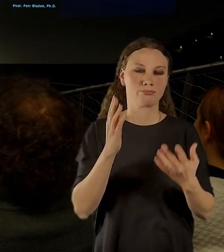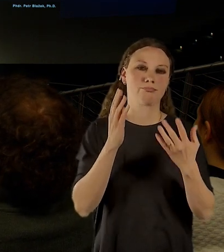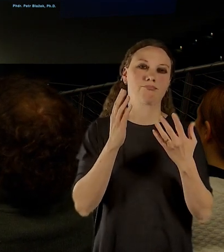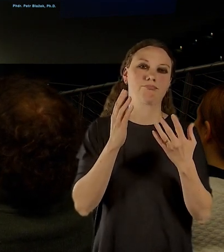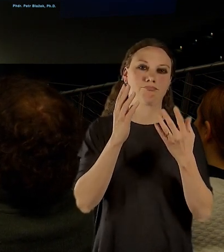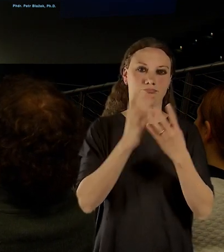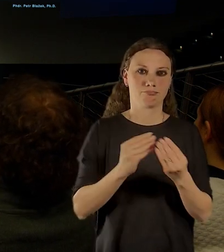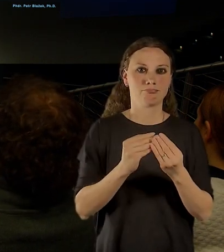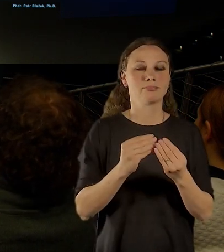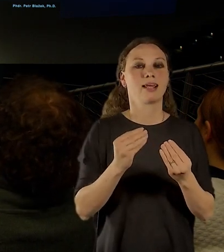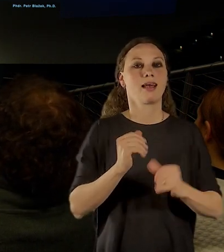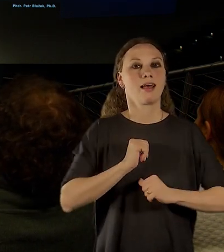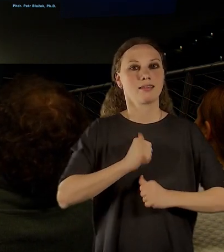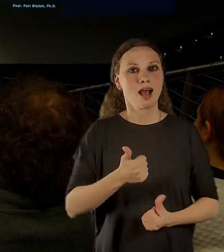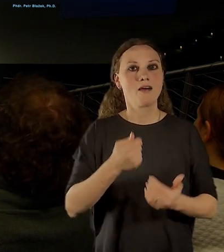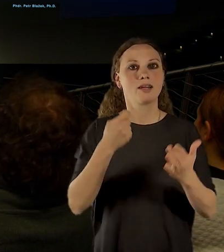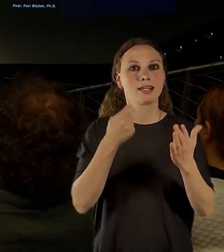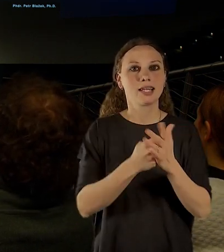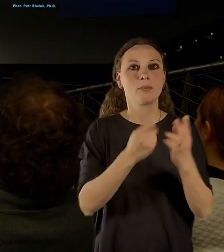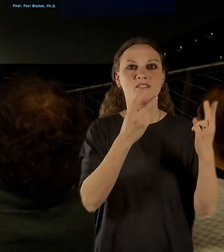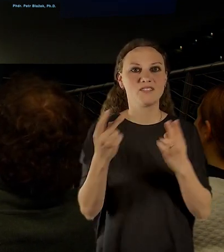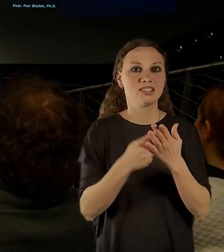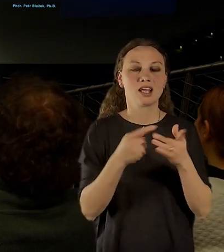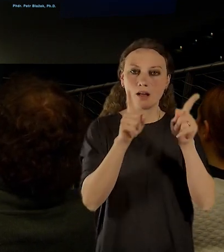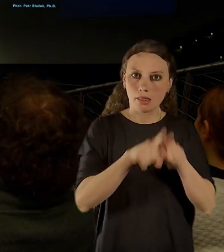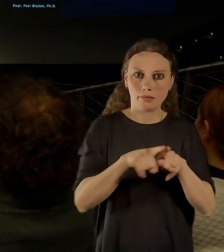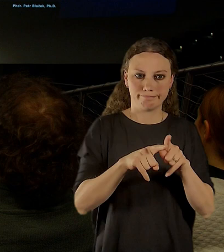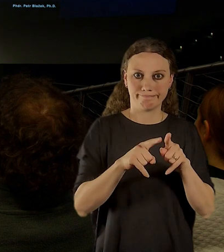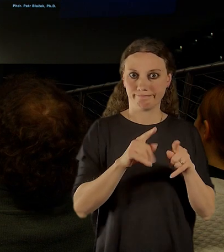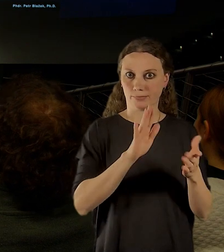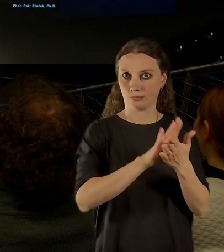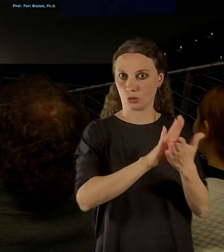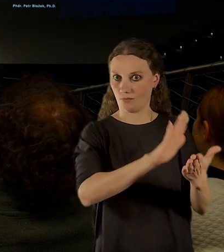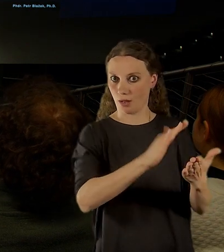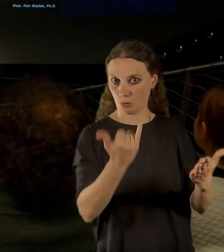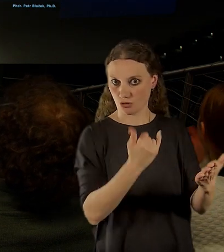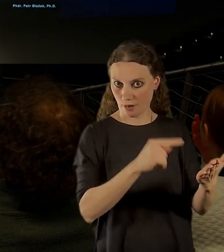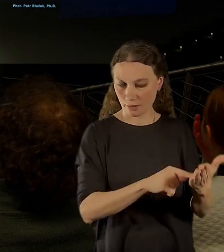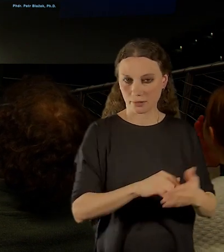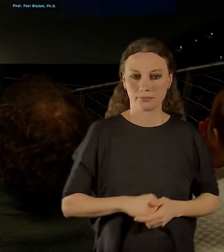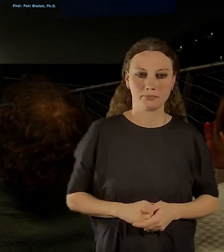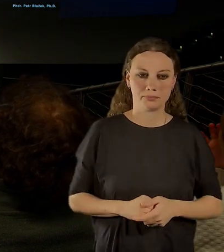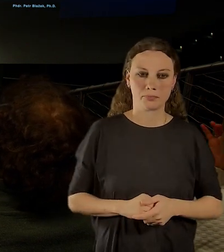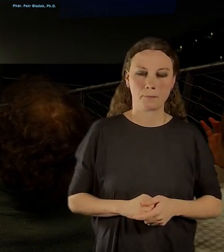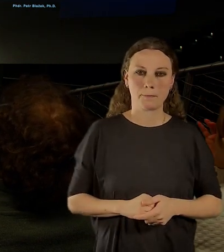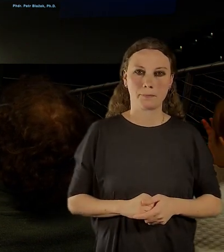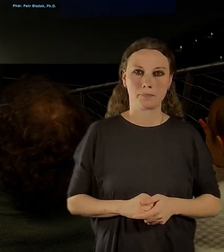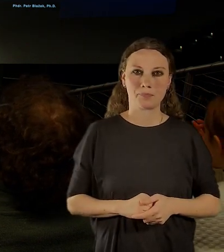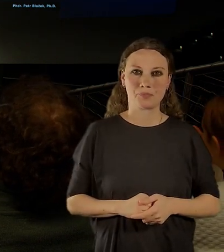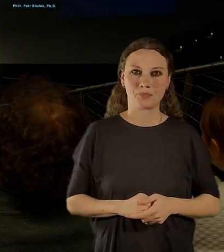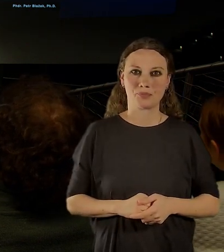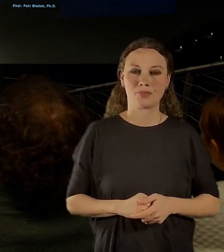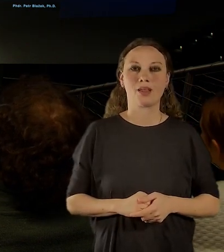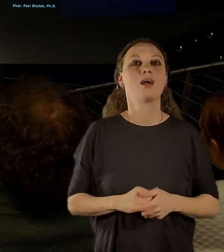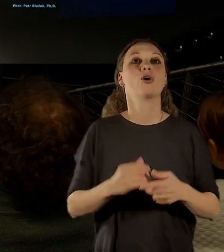potřeba si uvědomit, že vedle té první soutěže, o které tady byla řeč, která se týká zhotovitele stavby,